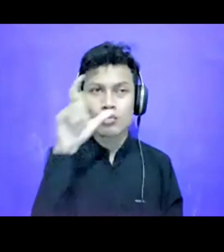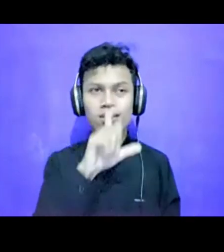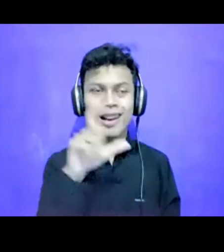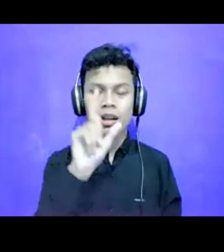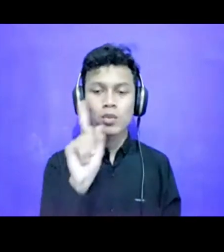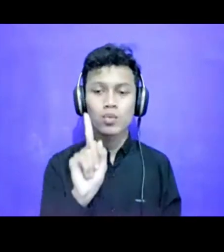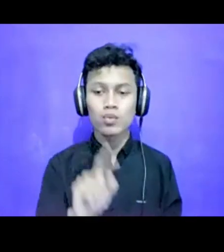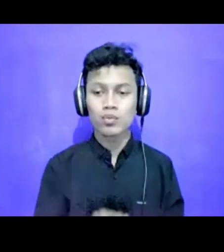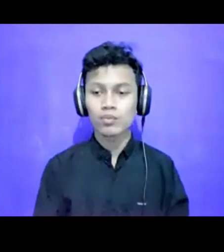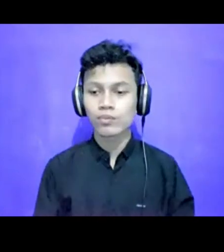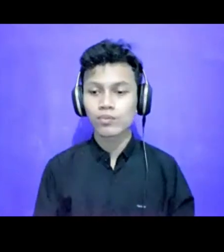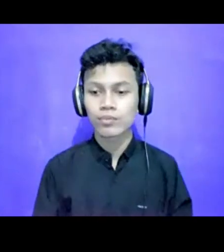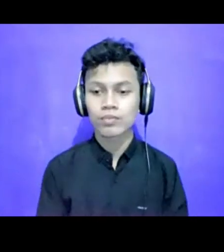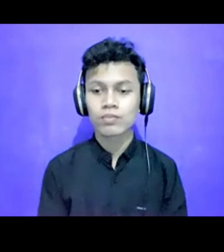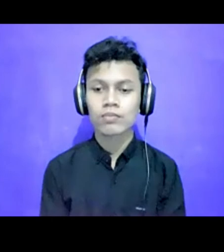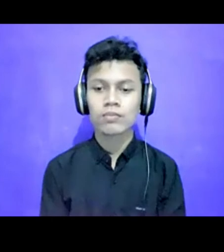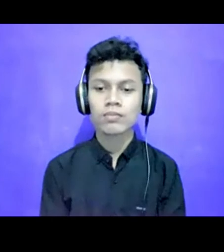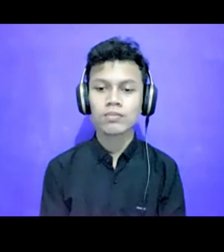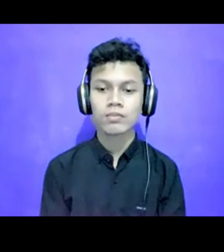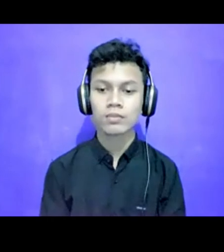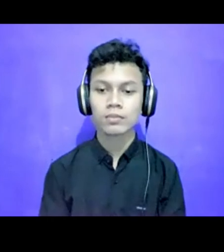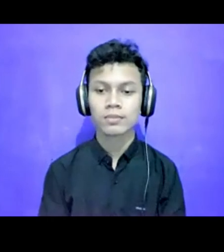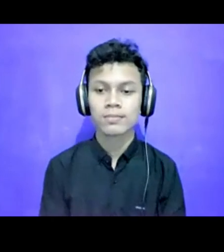wow wow